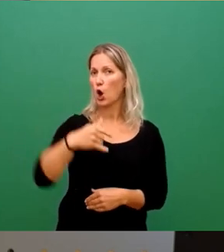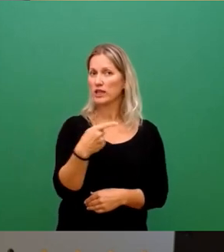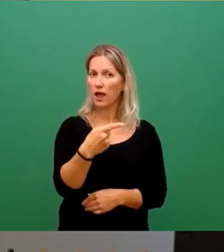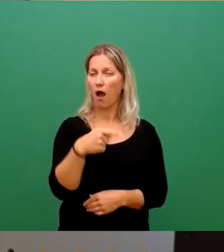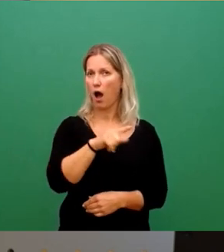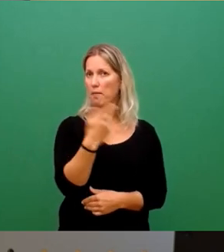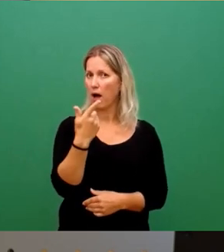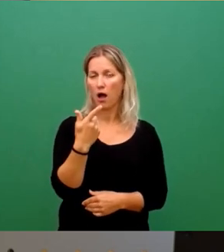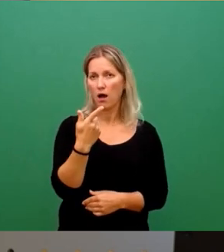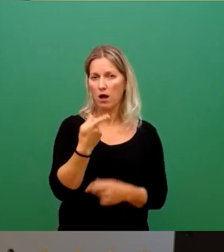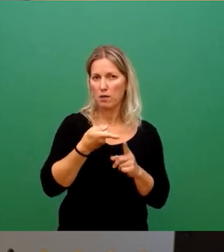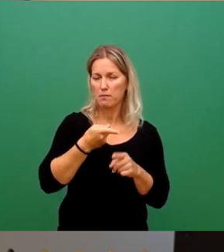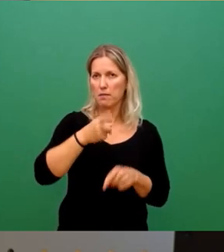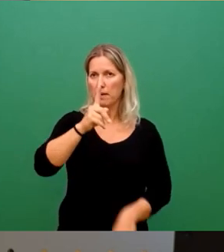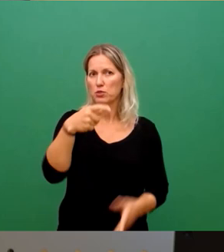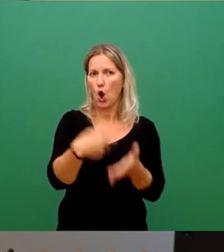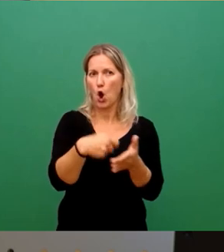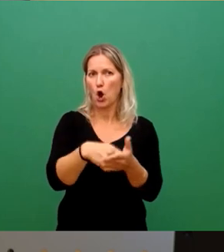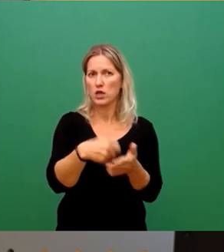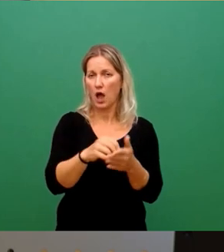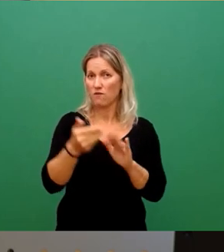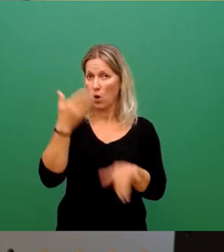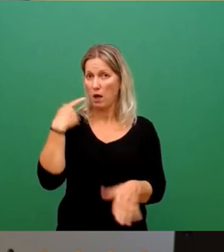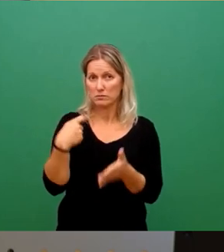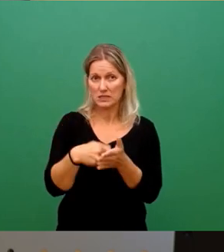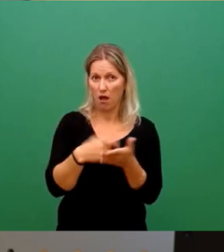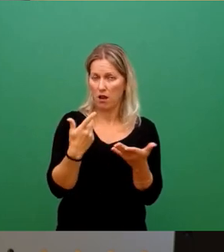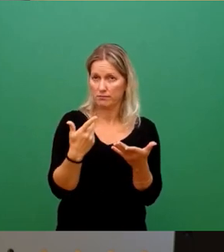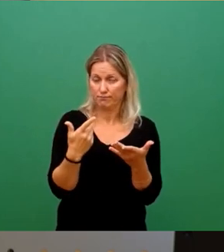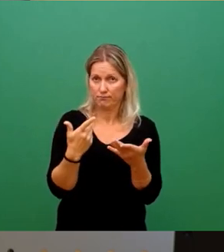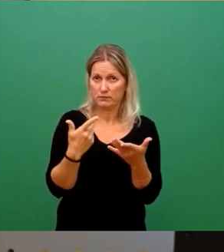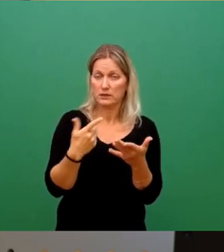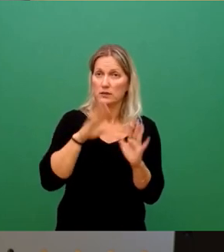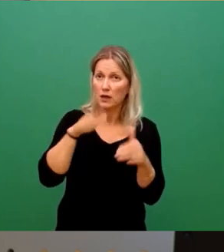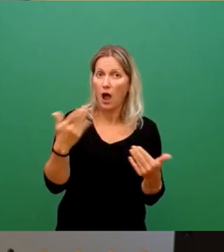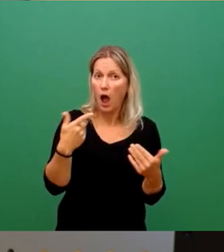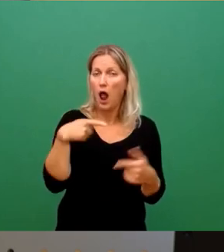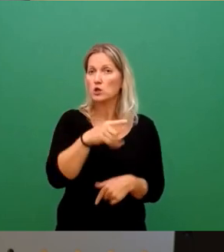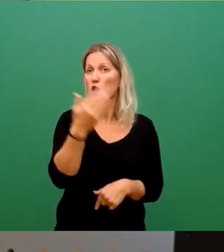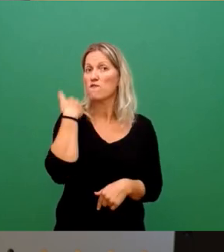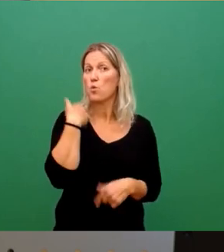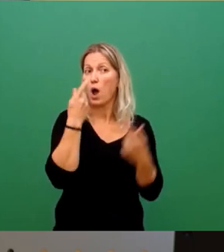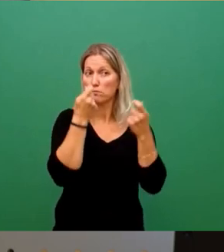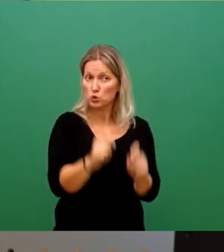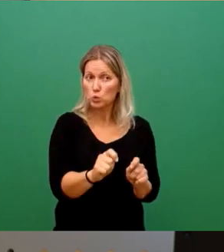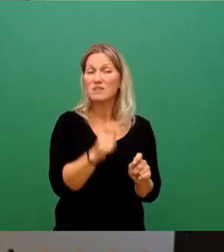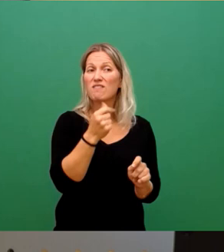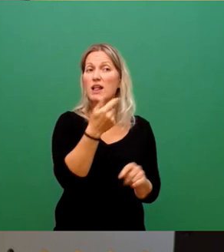alles teurer wird, alles geplant, wenn es der Steuerzahler zahlen muss, reichte das Geld aus dem damaligen Beschluss dafür nicht mehr.